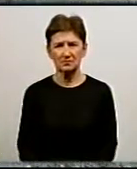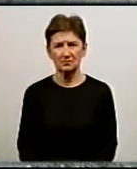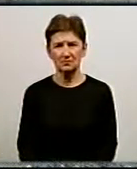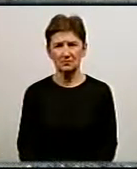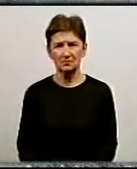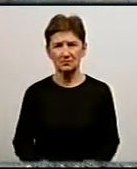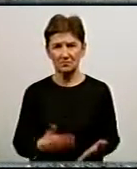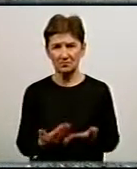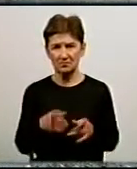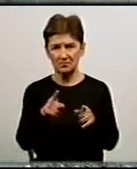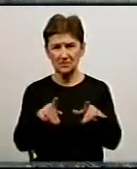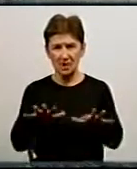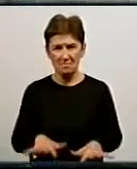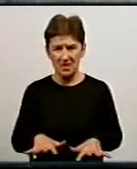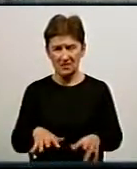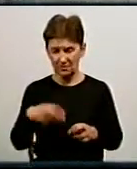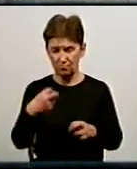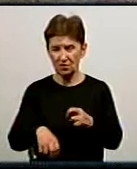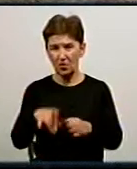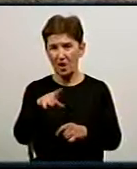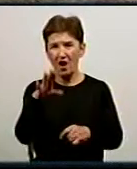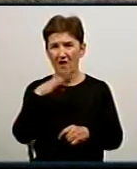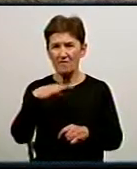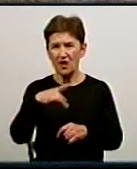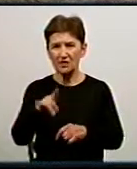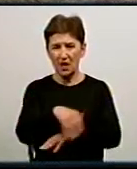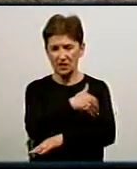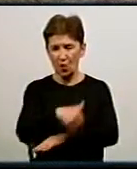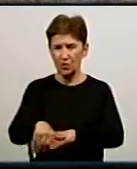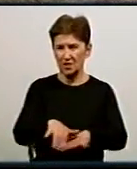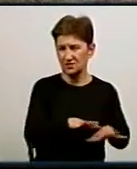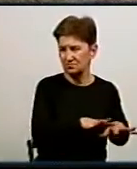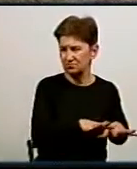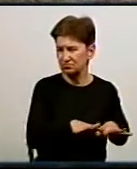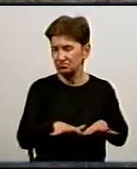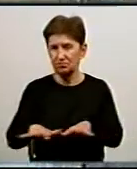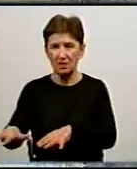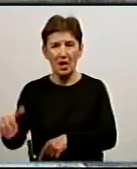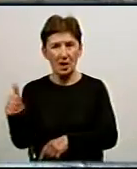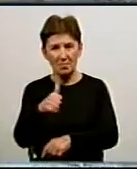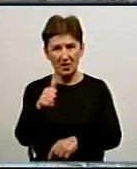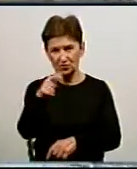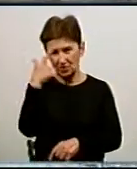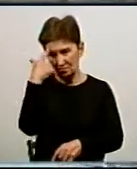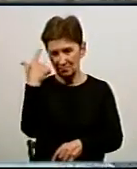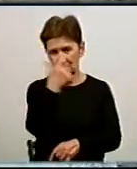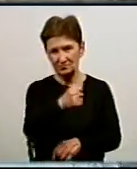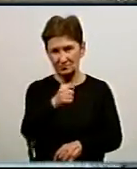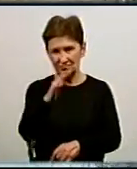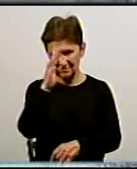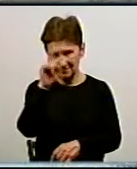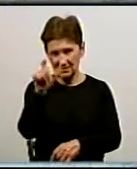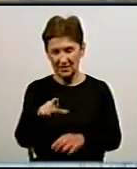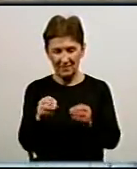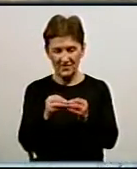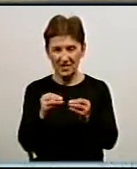Ось це місце пориву. Звідси вода тече вулицю авіаційна. Про порив першим повідомив аварійну службу Кропивницького о